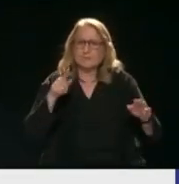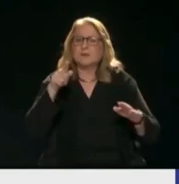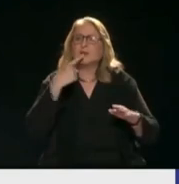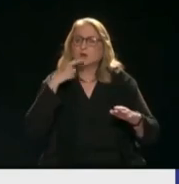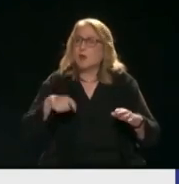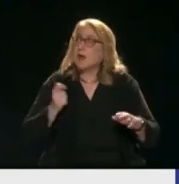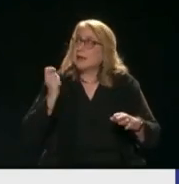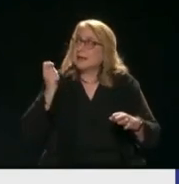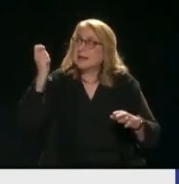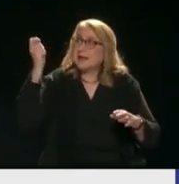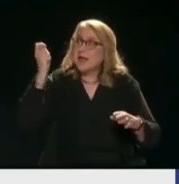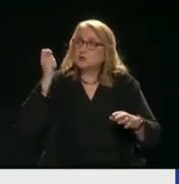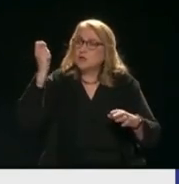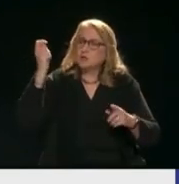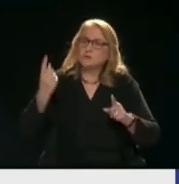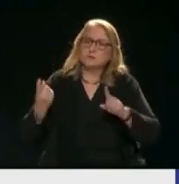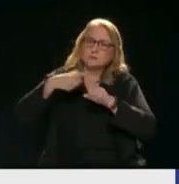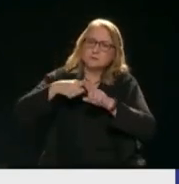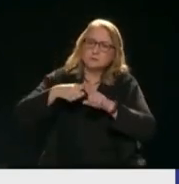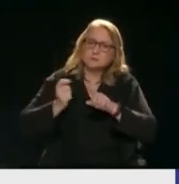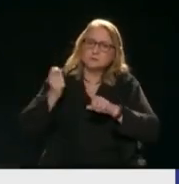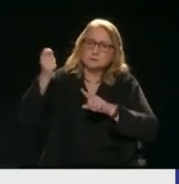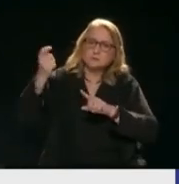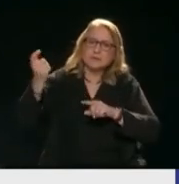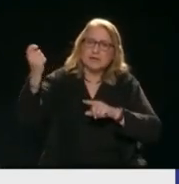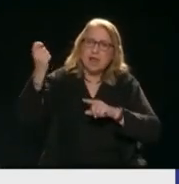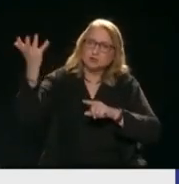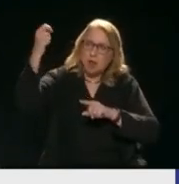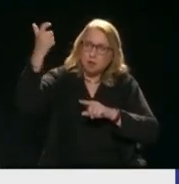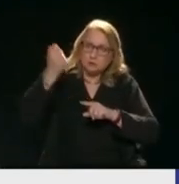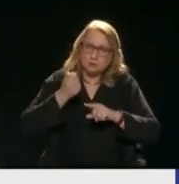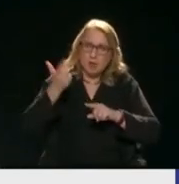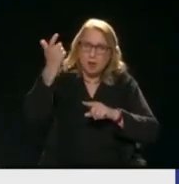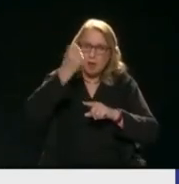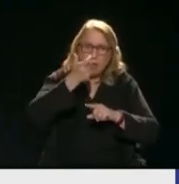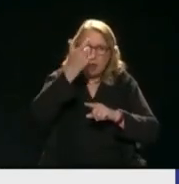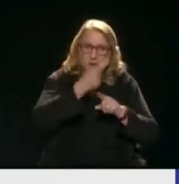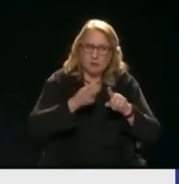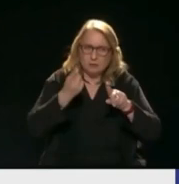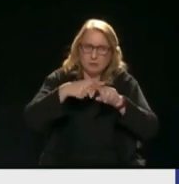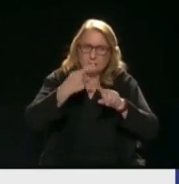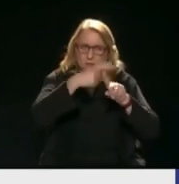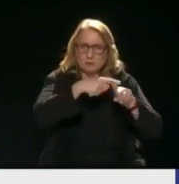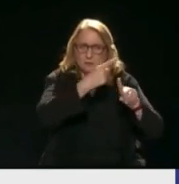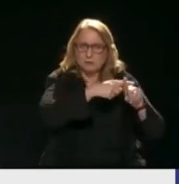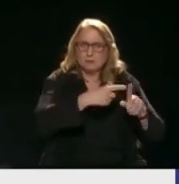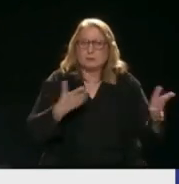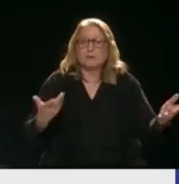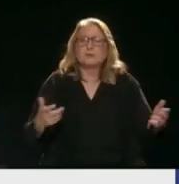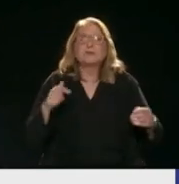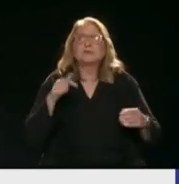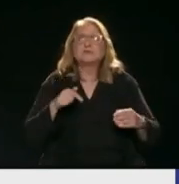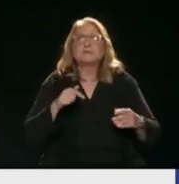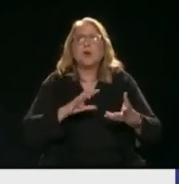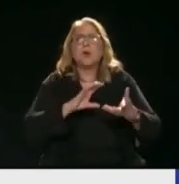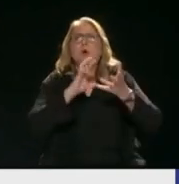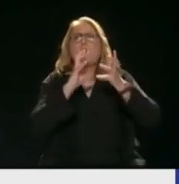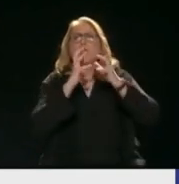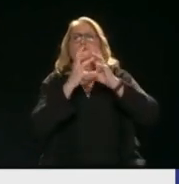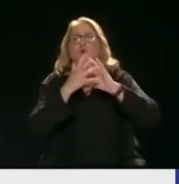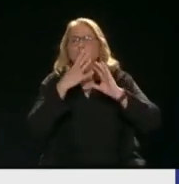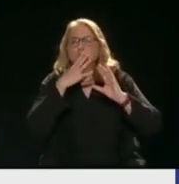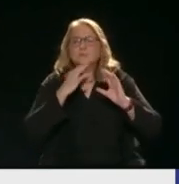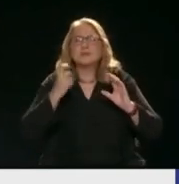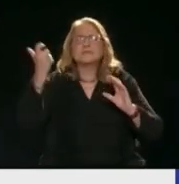Ουσιαστικά το λένε η οικονομία Α ωραία ξεχρέωσαμε Εκεί κύλησε μια διαδικασία Άρα σήμερα ο πλανήτης κυνηγάει το χρέος Και